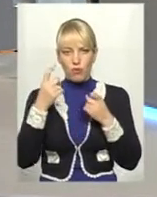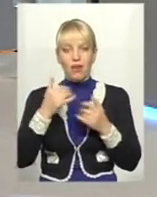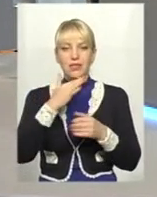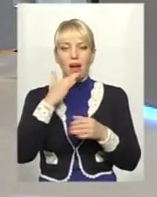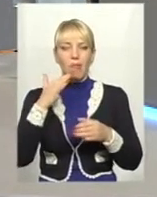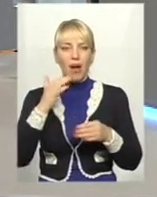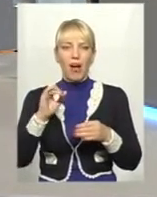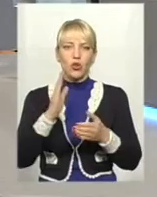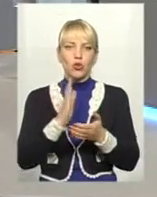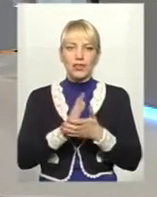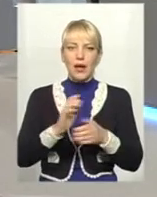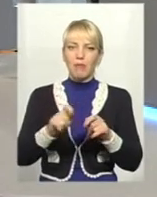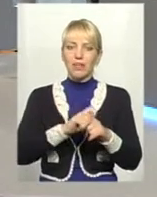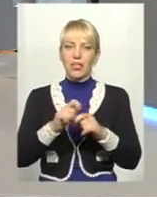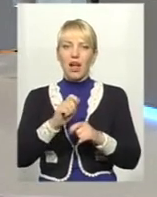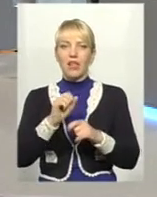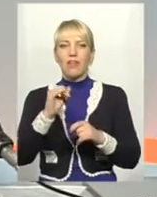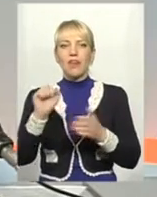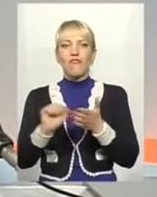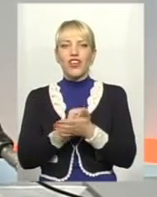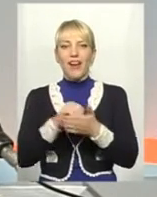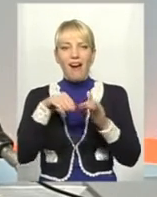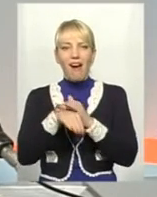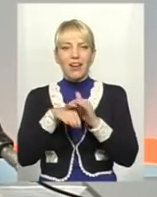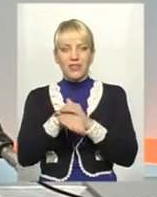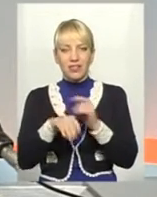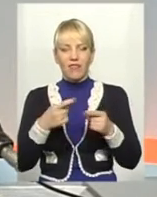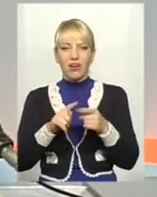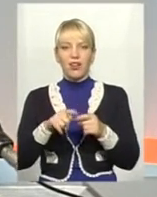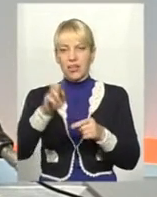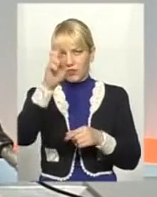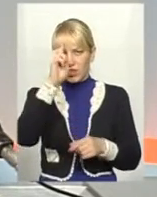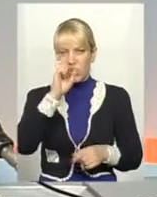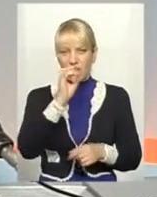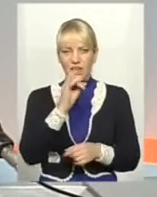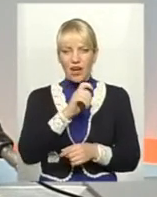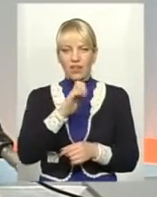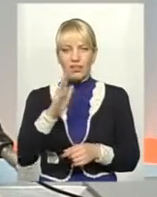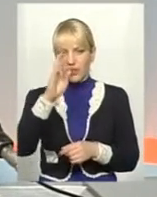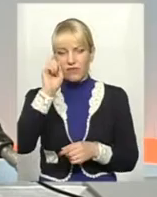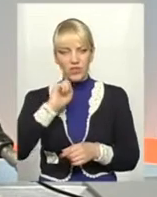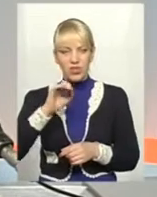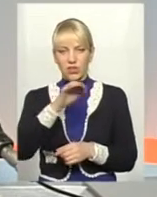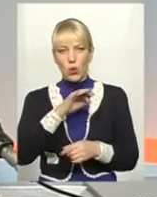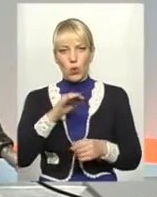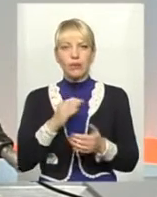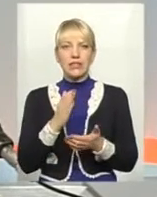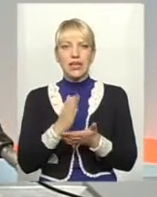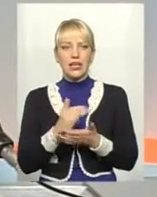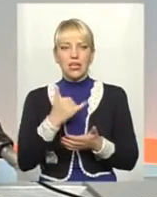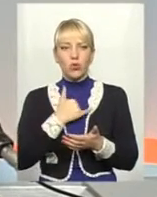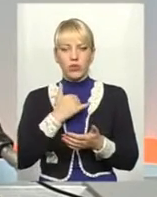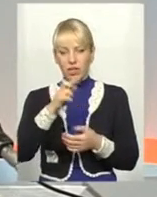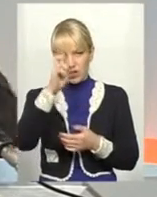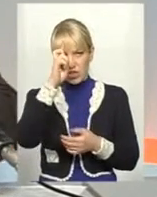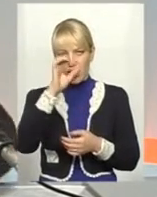лежить в архівах. До прикладу, найбільше це в Державному архіві Вінницької області є матеріалів, є у нас, в